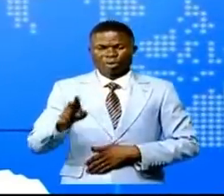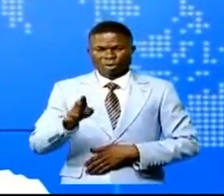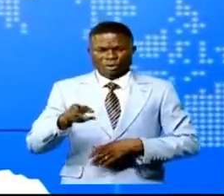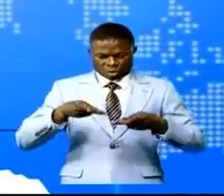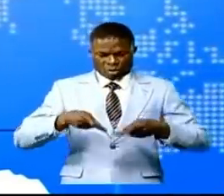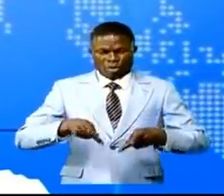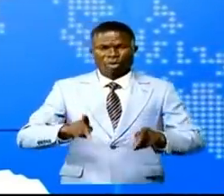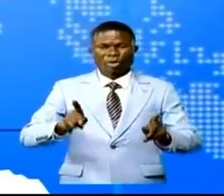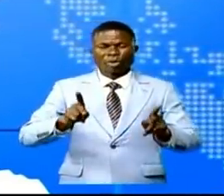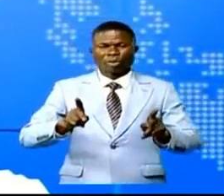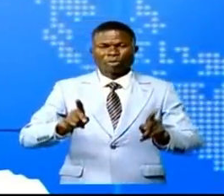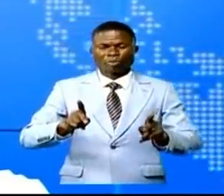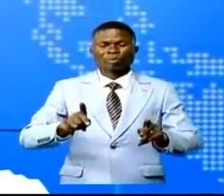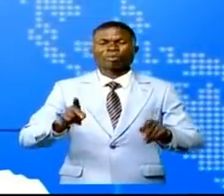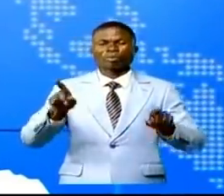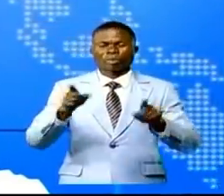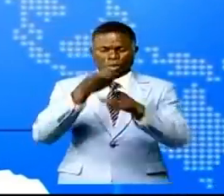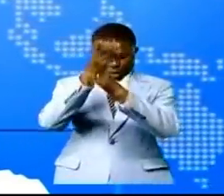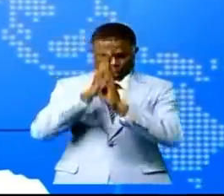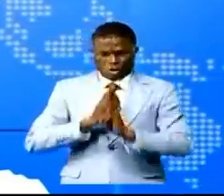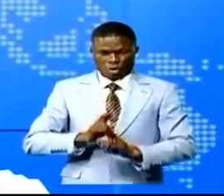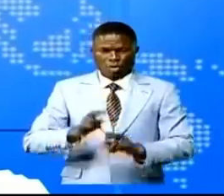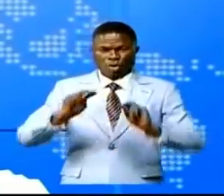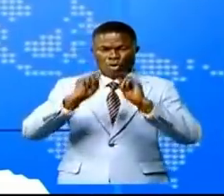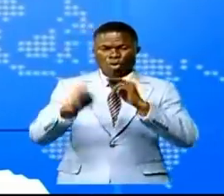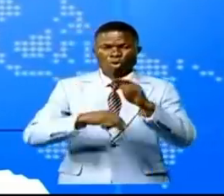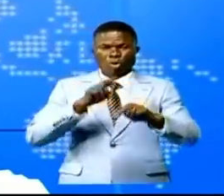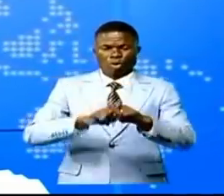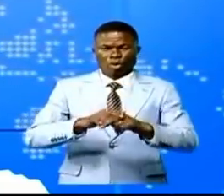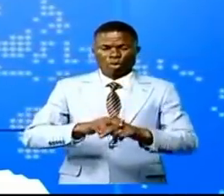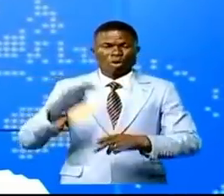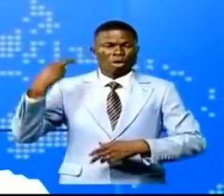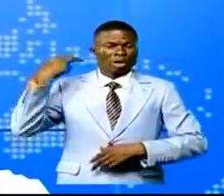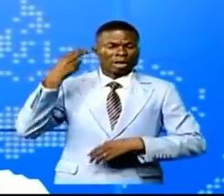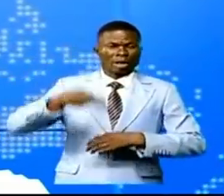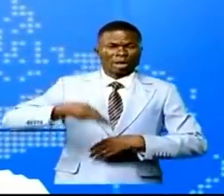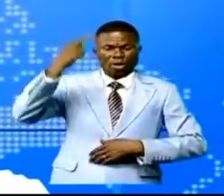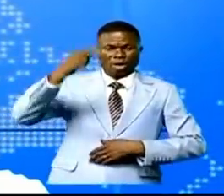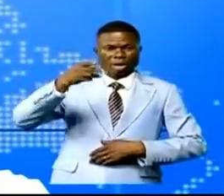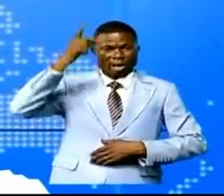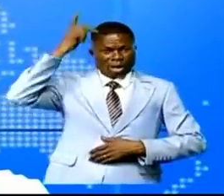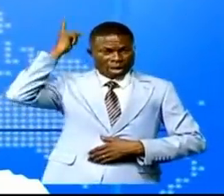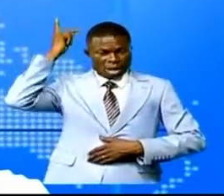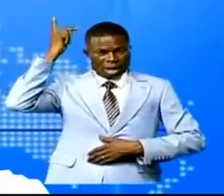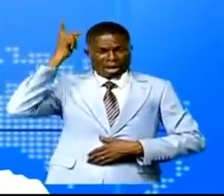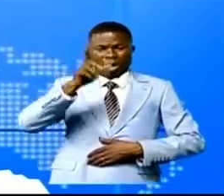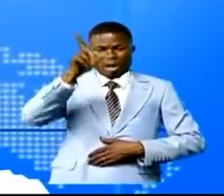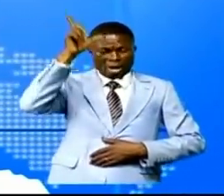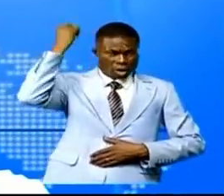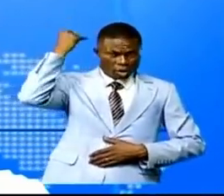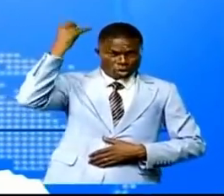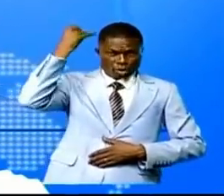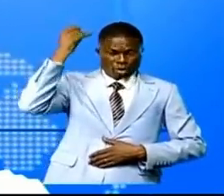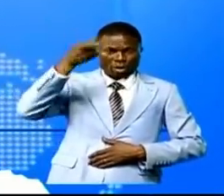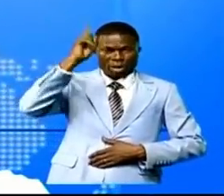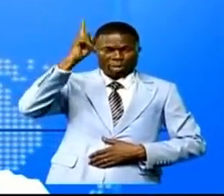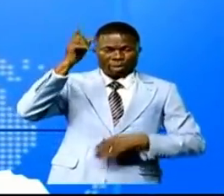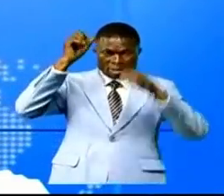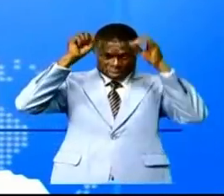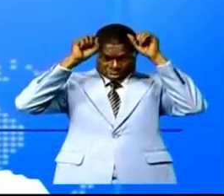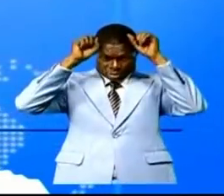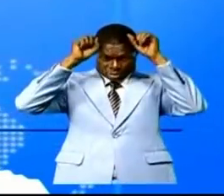à titre posthume dans l'Ordre national et re-nationaux Kabila Lumumba, d'un premier président